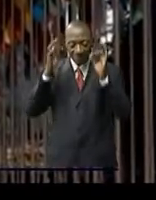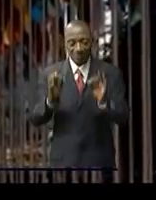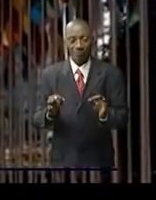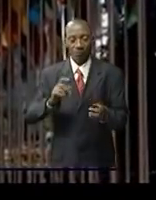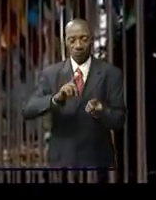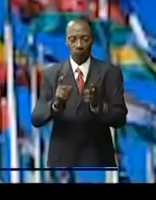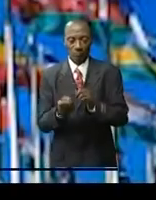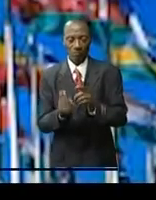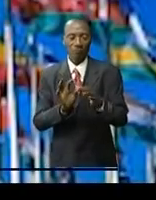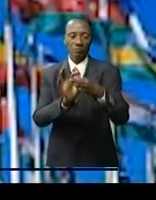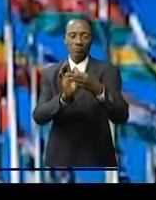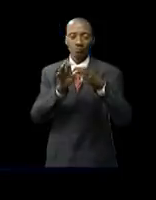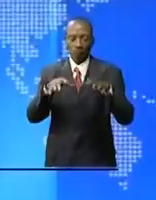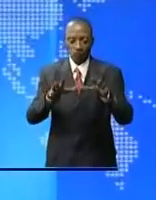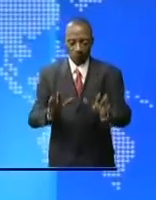diplomatie congolaise